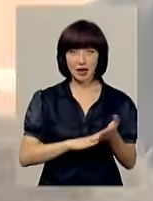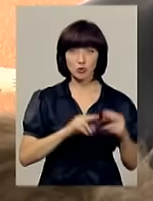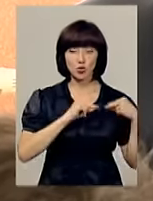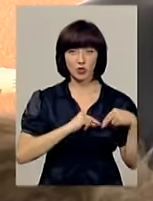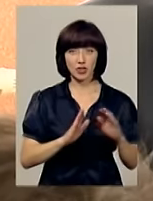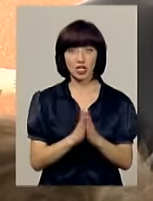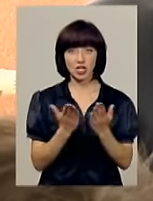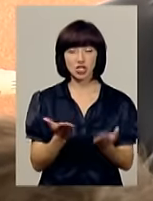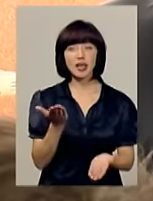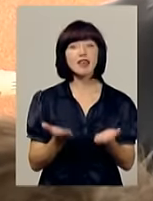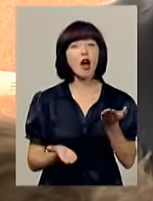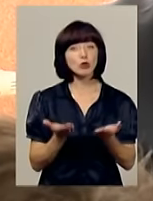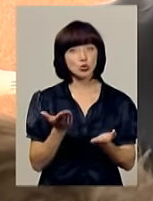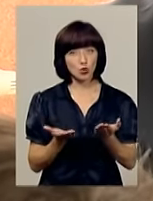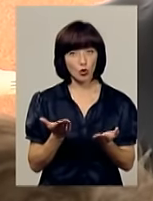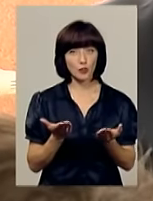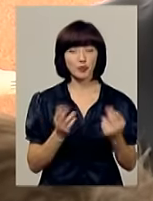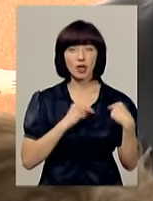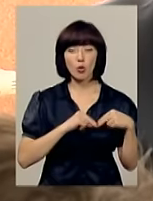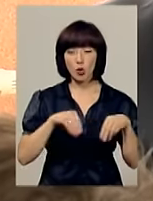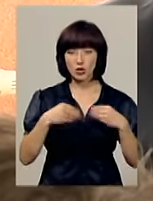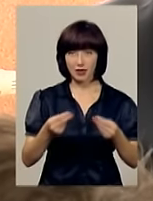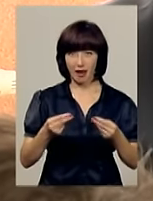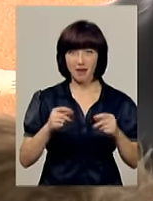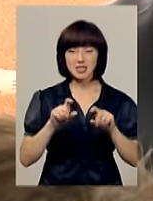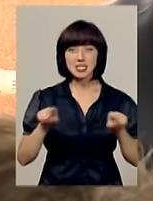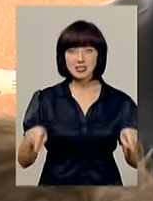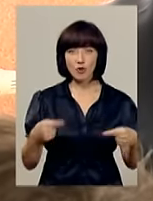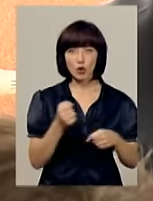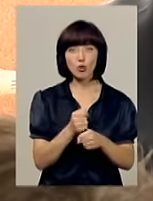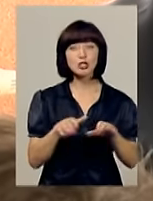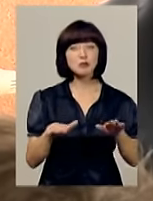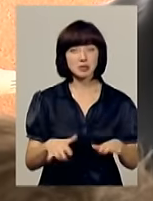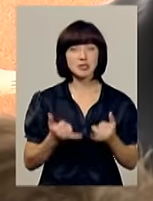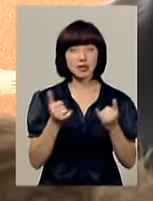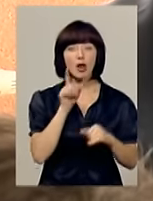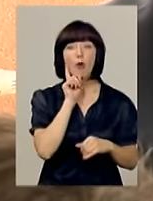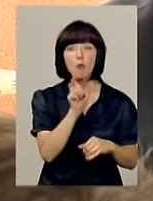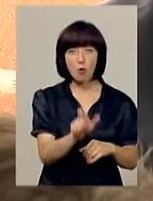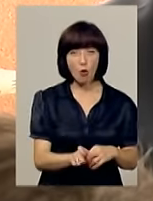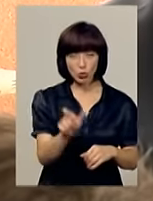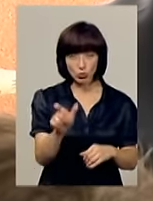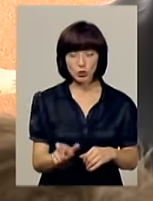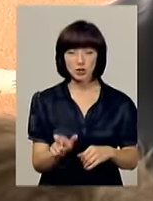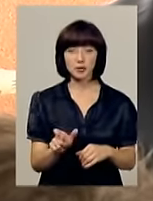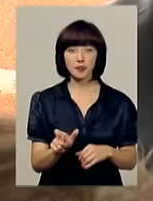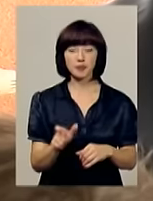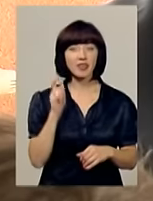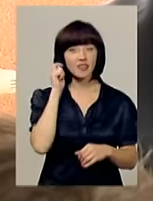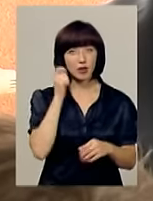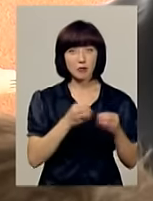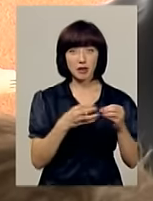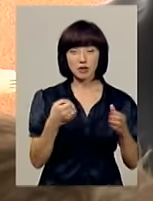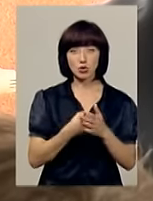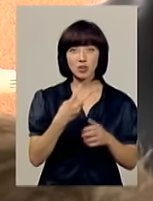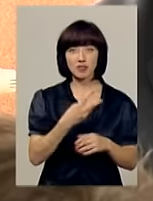трудові книжки. Якщо роботодавець створить робоче місце для молоді віком від 15